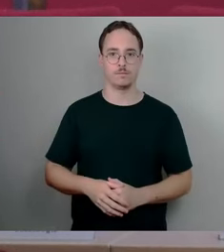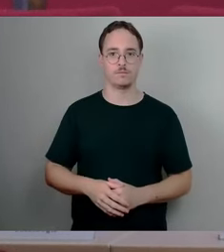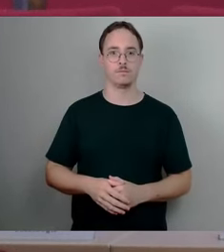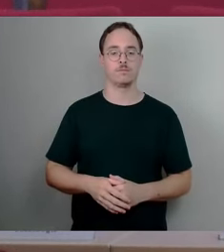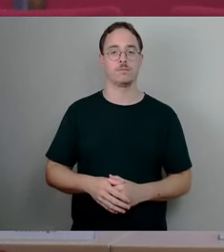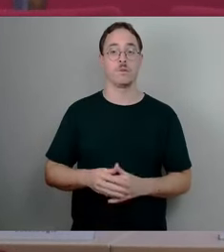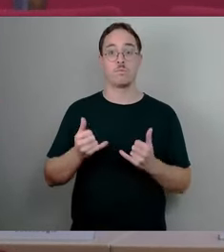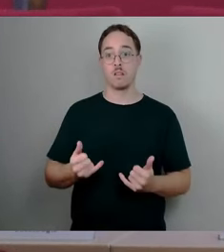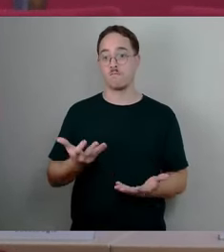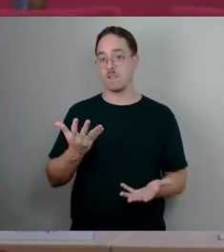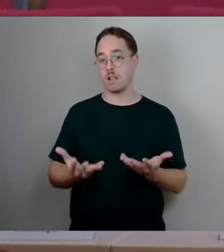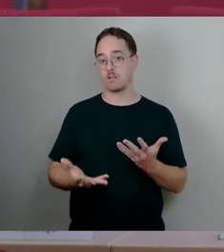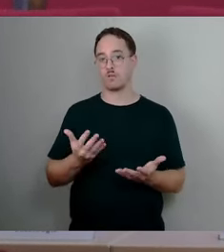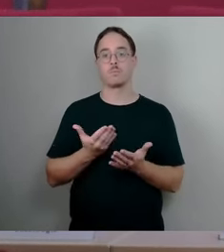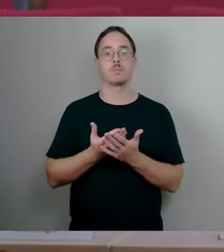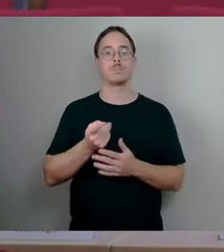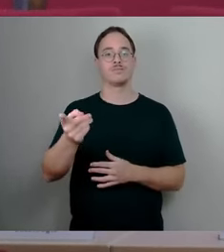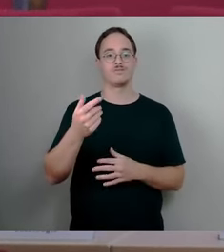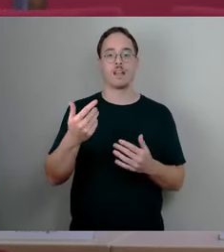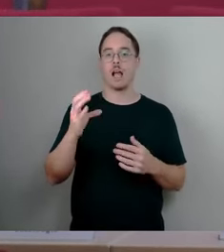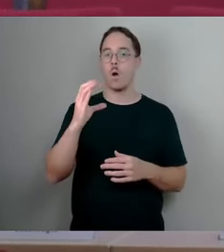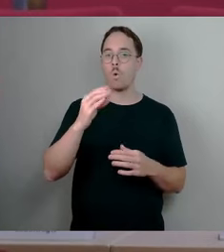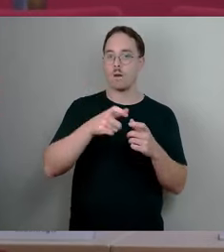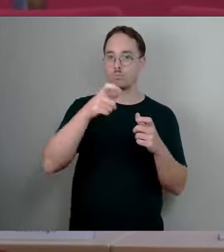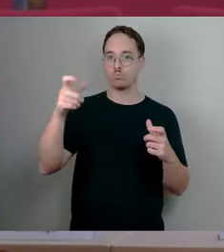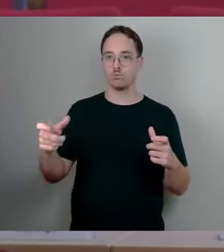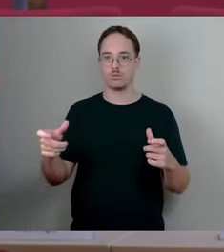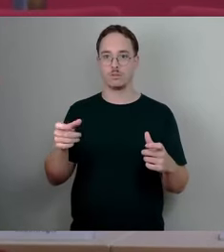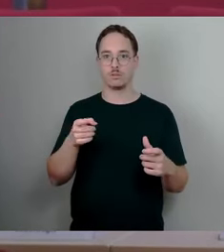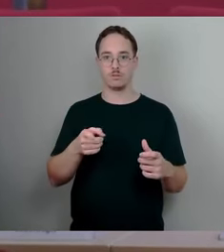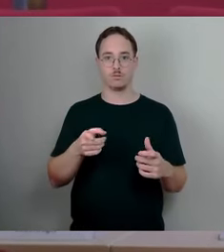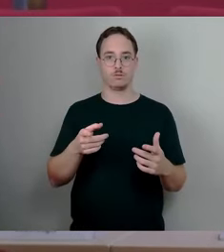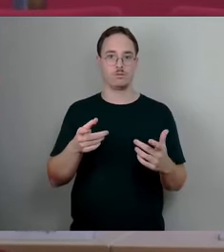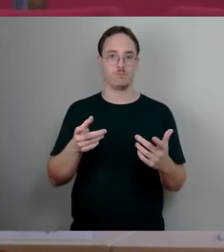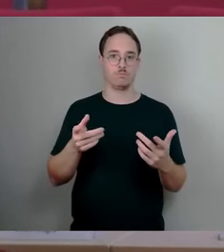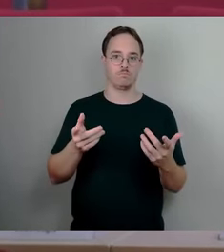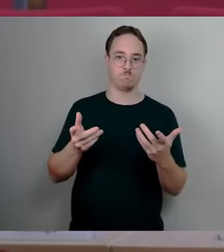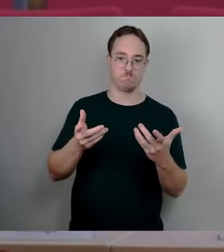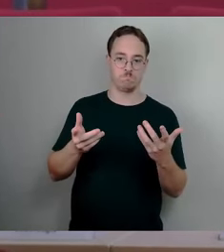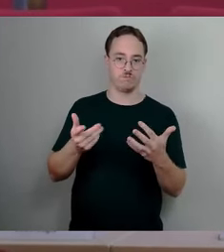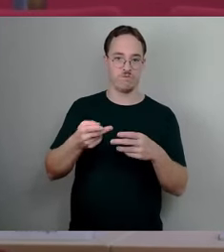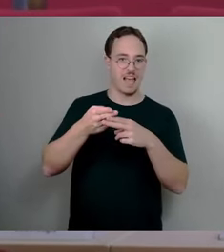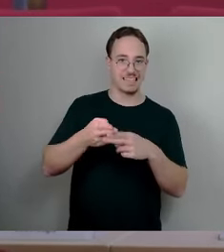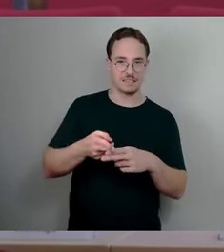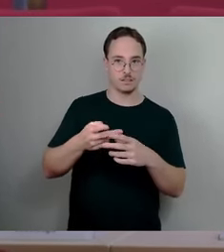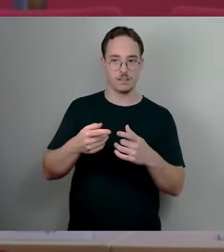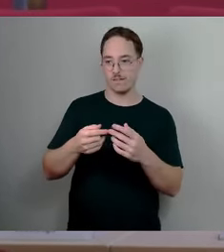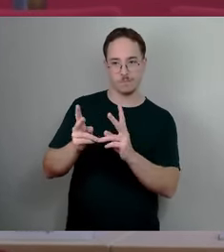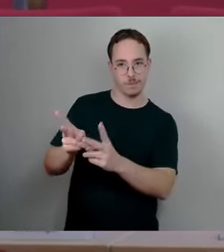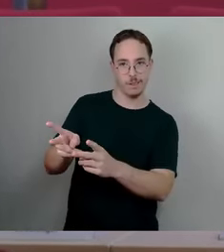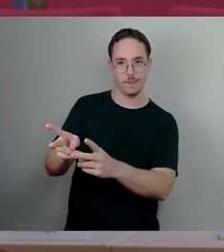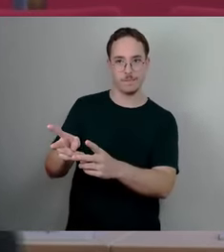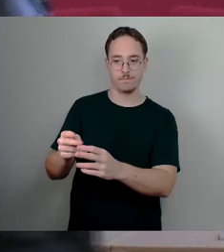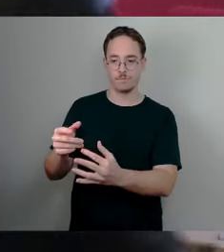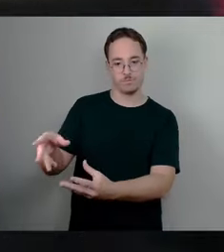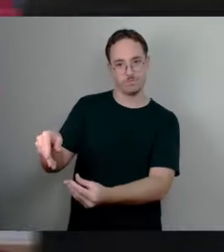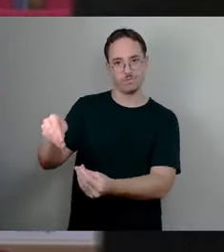Resten der Carola-Brücke so eine Art Carola-Uhren herstellen, die einen Spendenanteil enthalten für den Wiederaufbau der